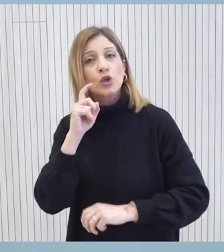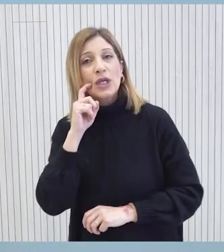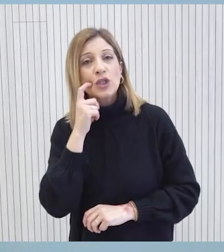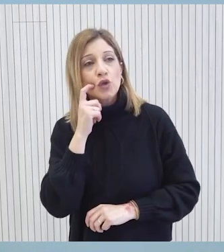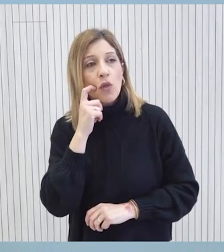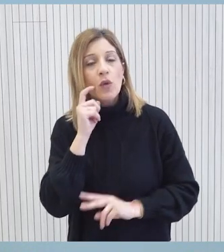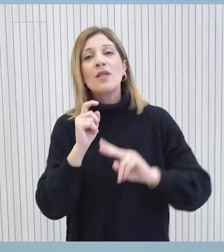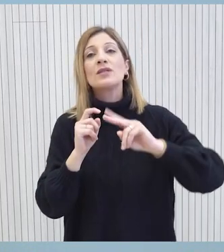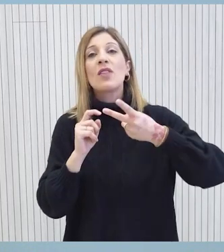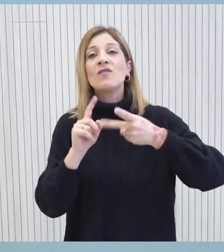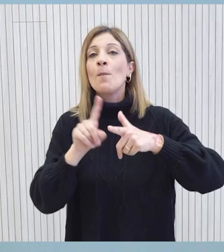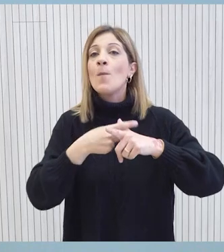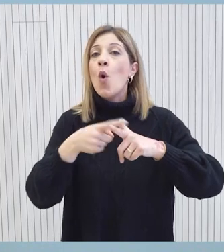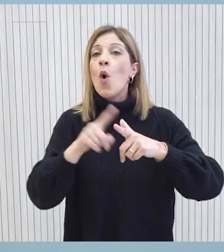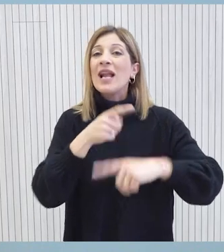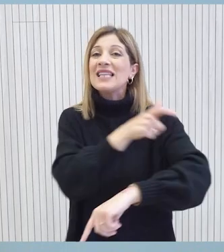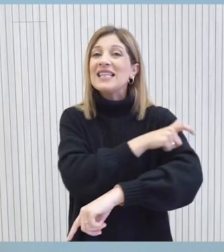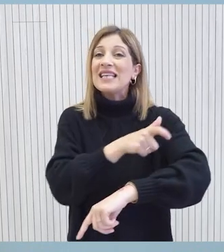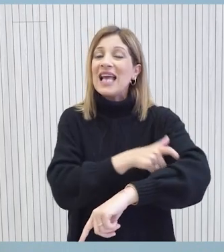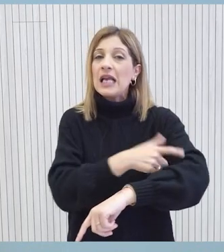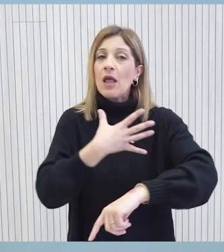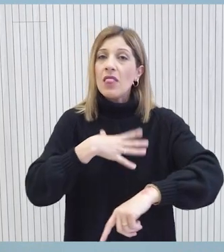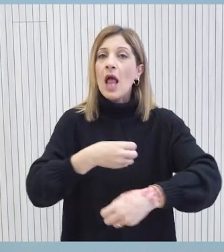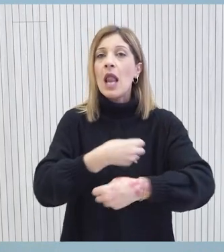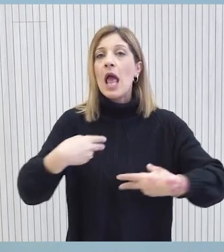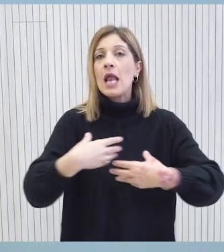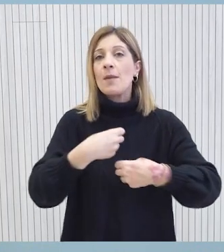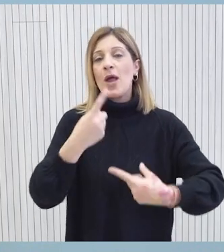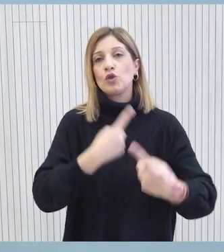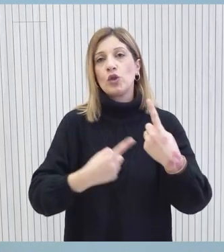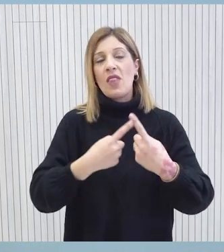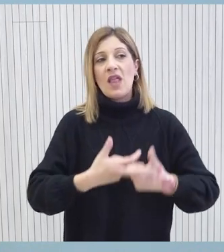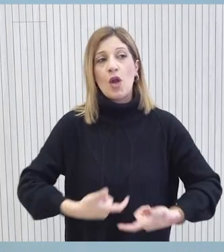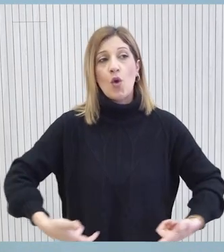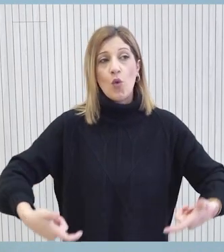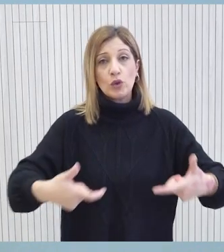οι πολιτικοί αρχοί πλέον ζητούν ενημέρωση σε επίπεδο στους συμβούλους.